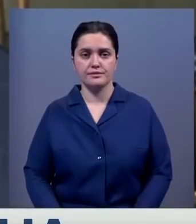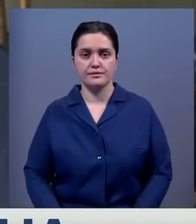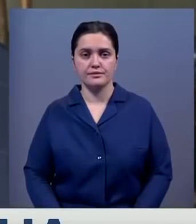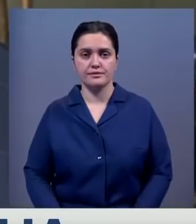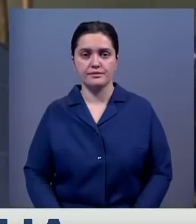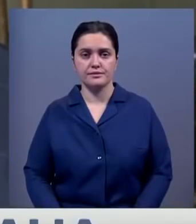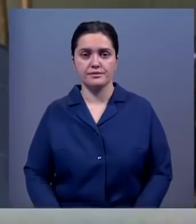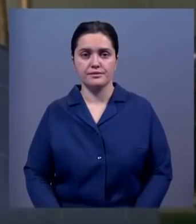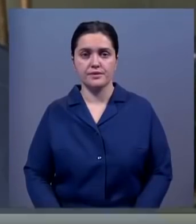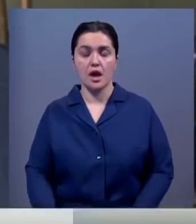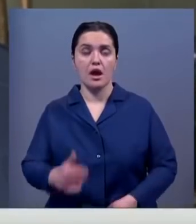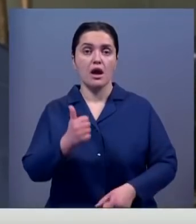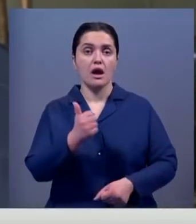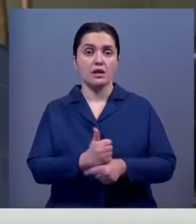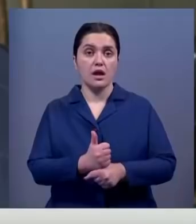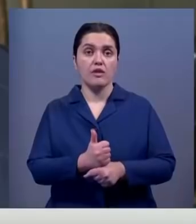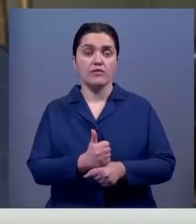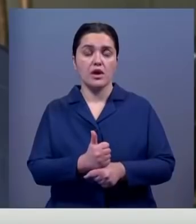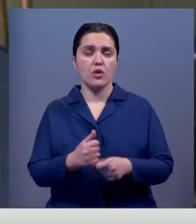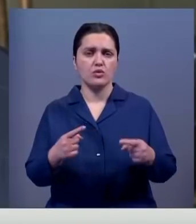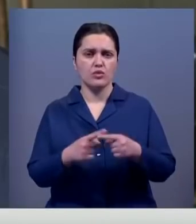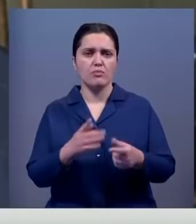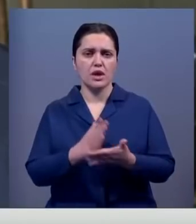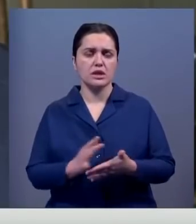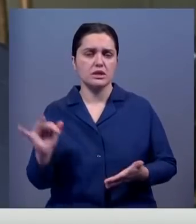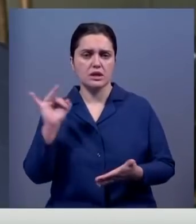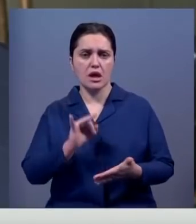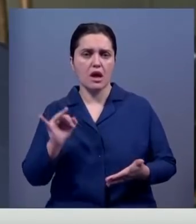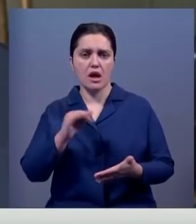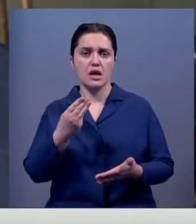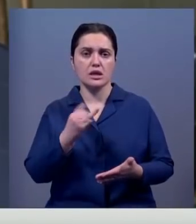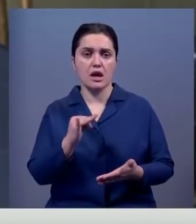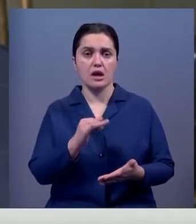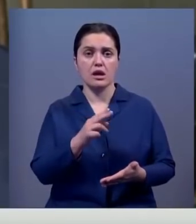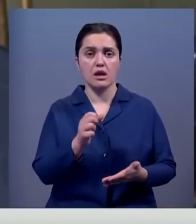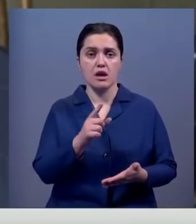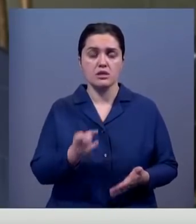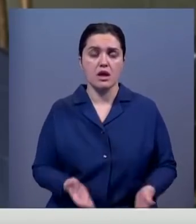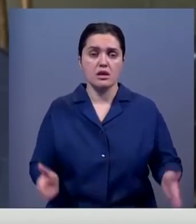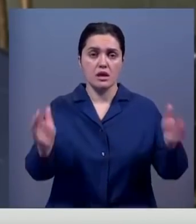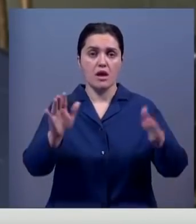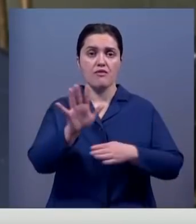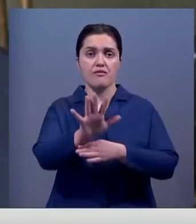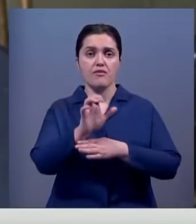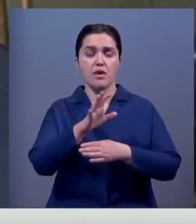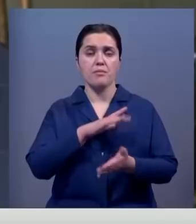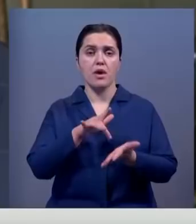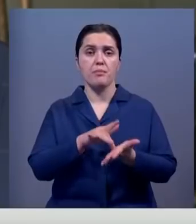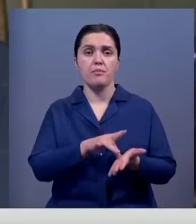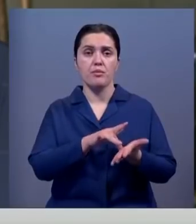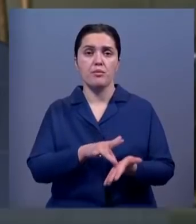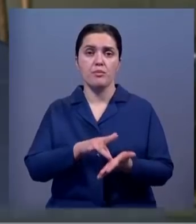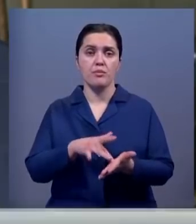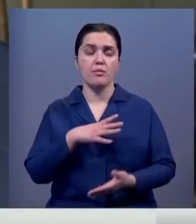Один из главных источников, подтверждающих, что Тайхазан был окружен наконечниками, фотографии, сделанные путешественником